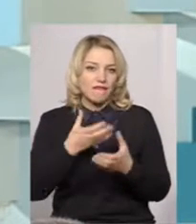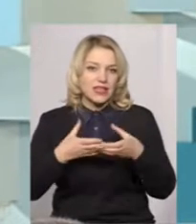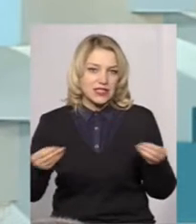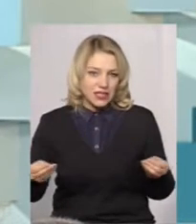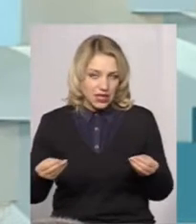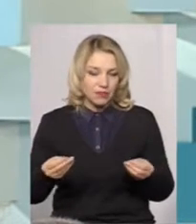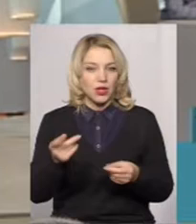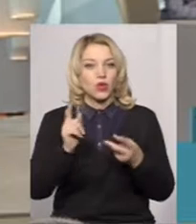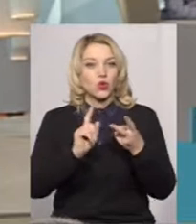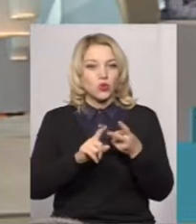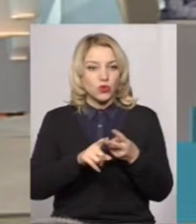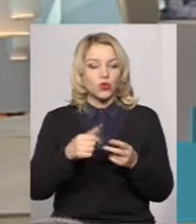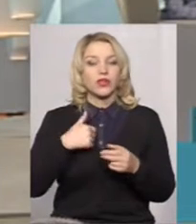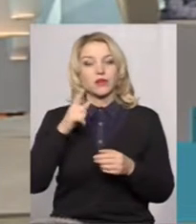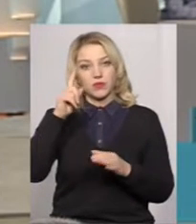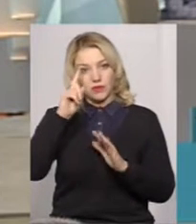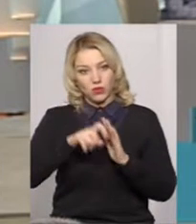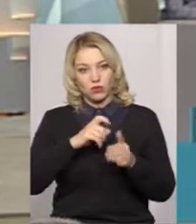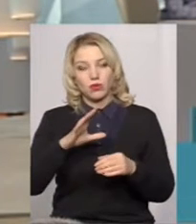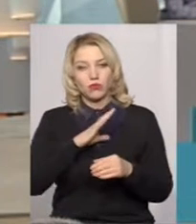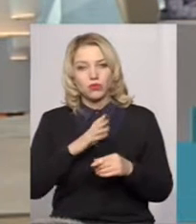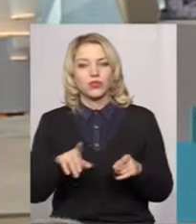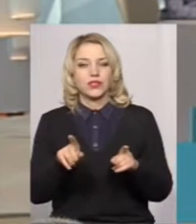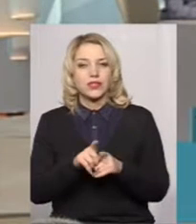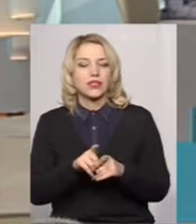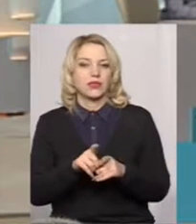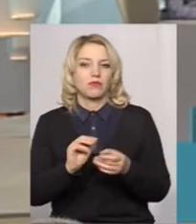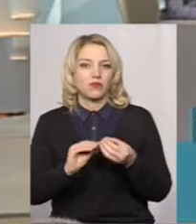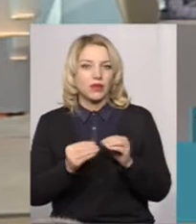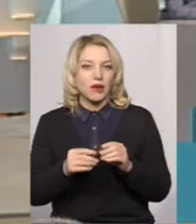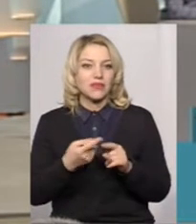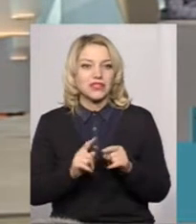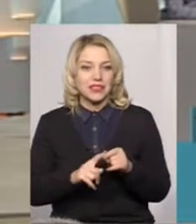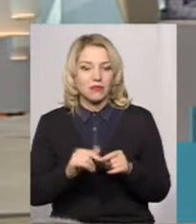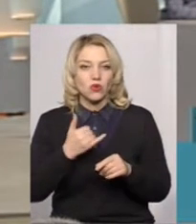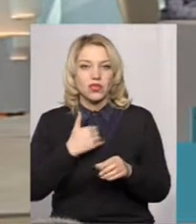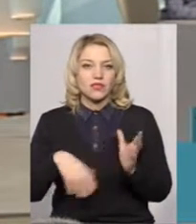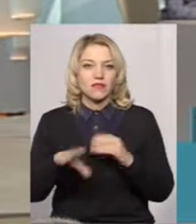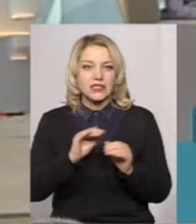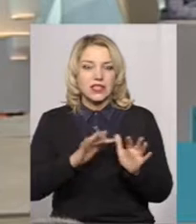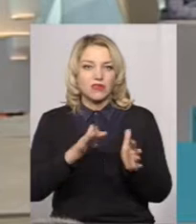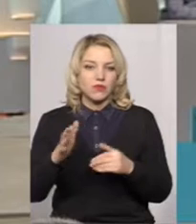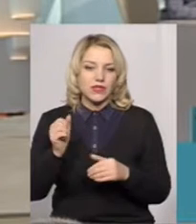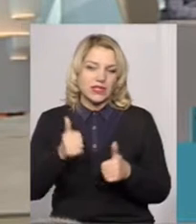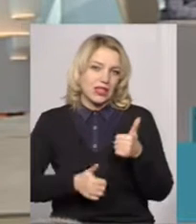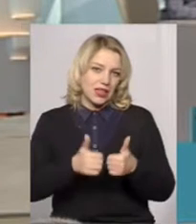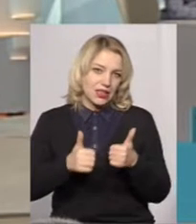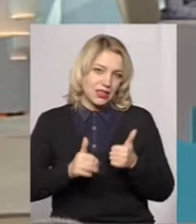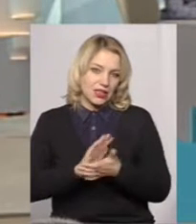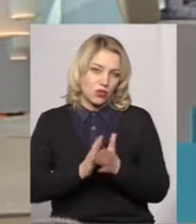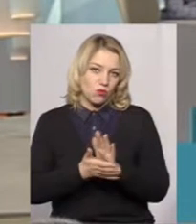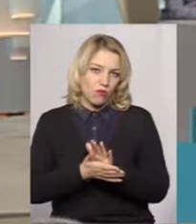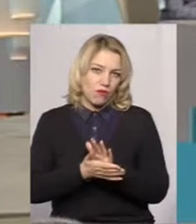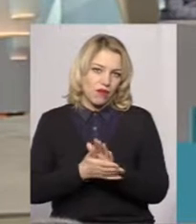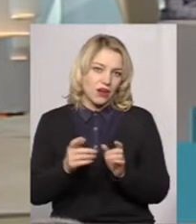-друге, як мені стало відомо, були і певні проблеми з тим, в же все відбувається на тендерних умовах, і